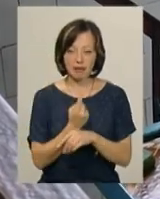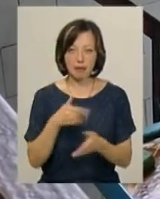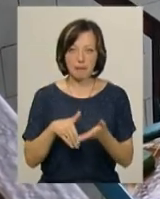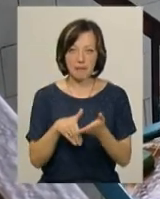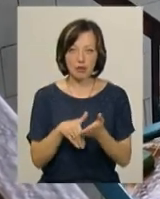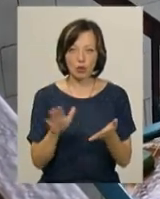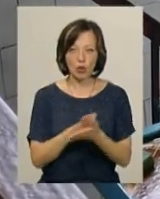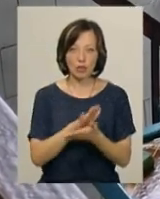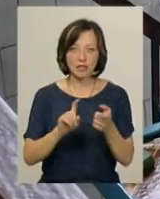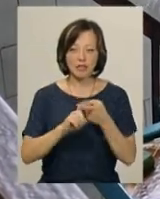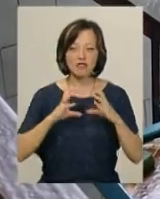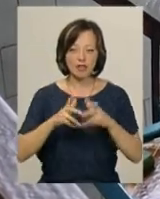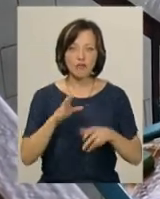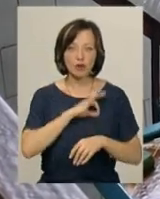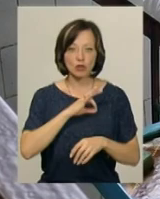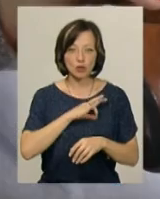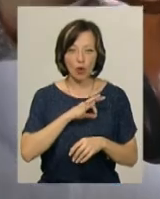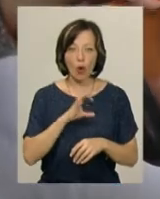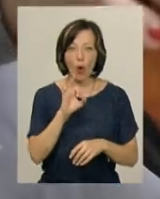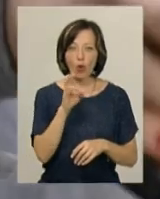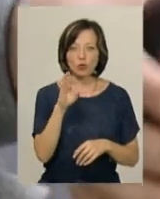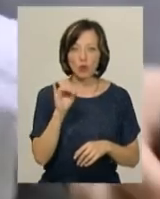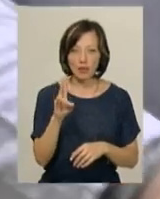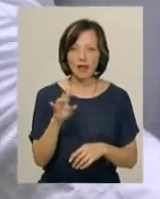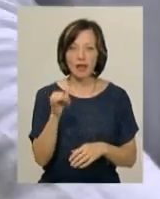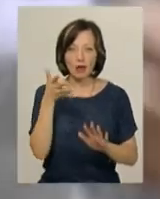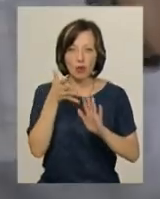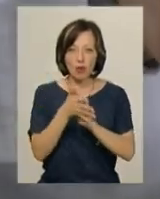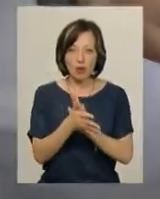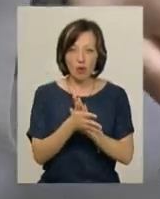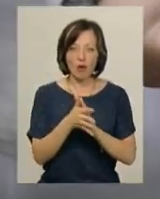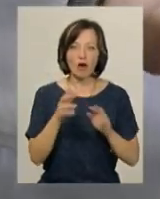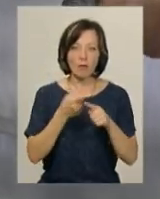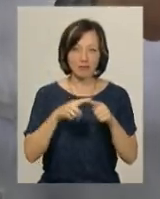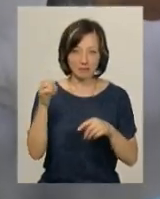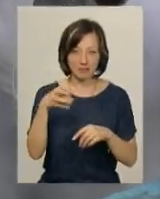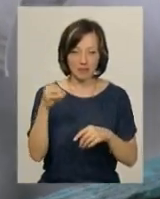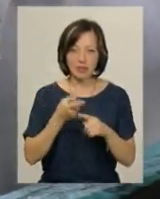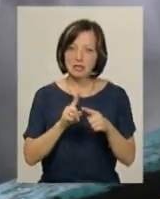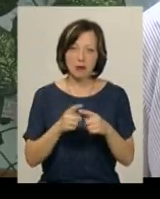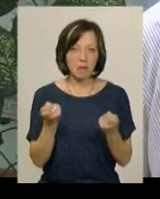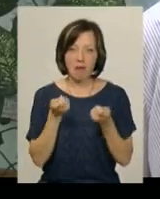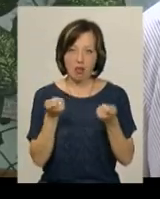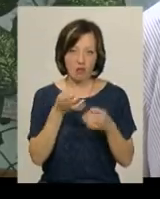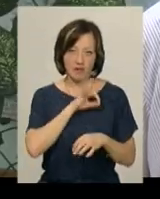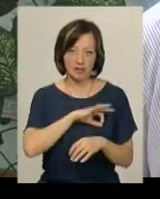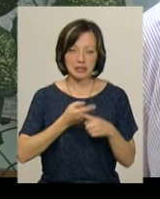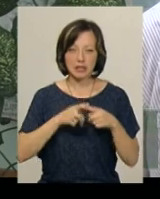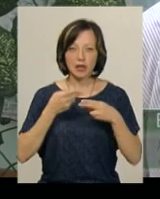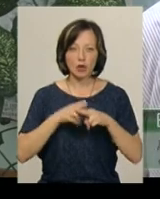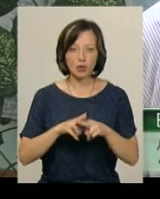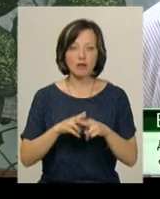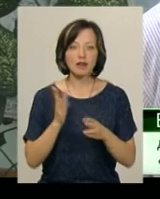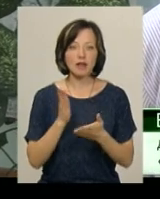знезараження води. В світі використовують озонування та ультрафіолет. За словами Віталія Кавина, ці технології малоефективні. Ці технології